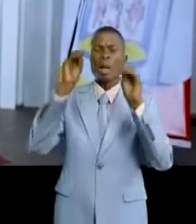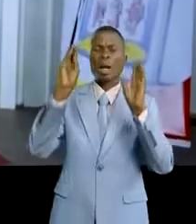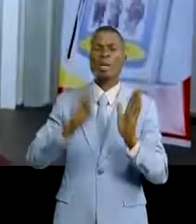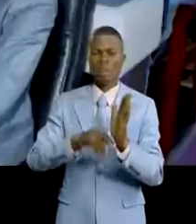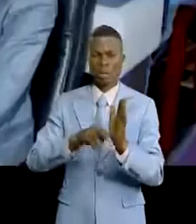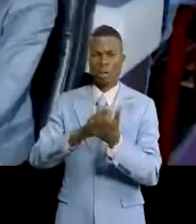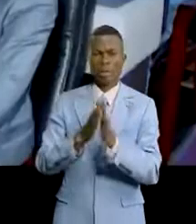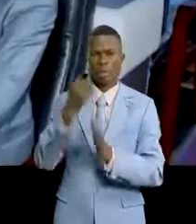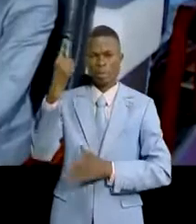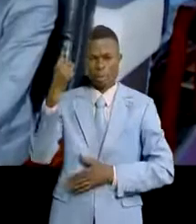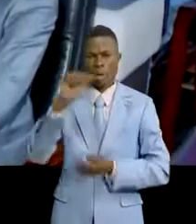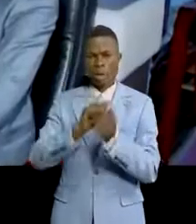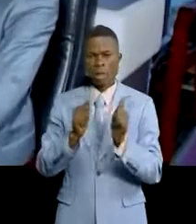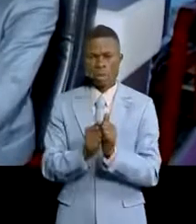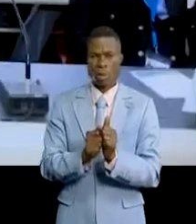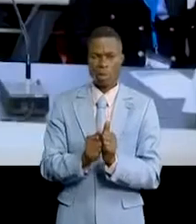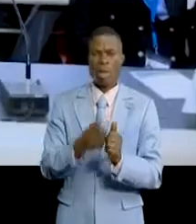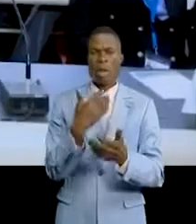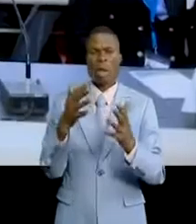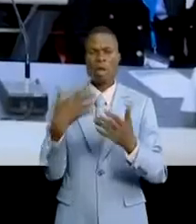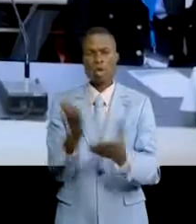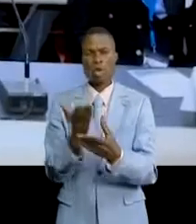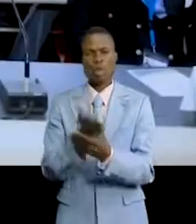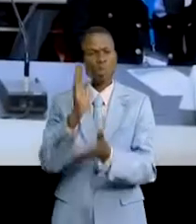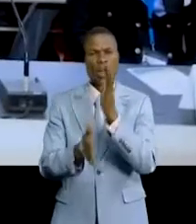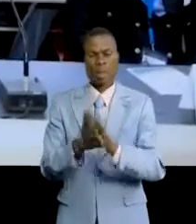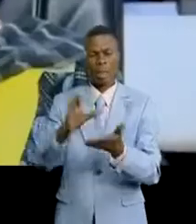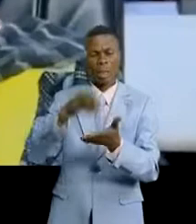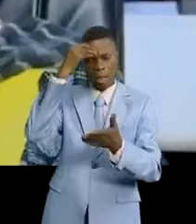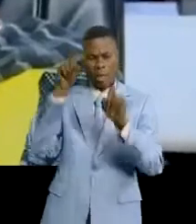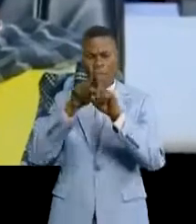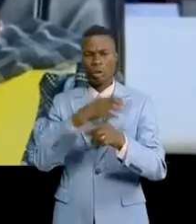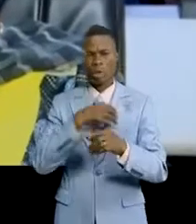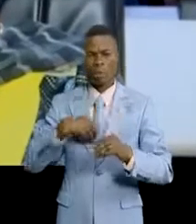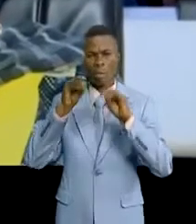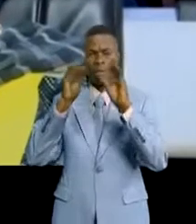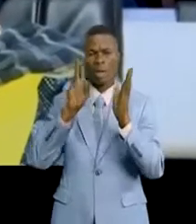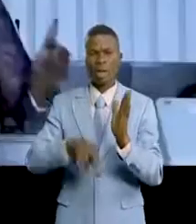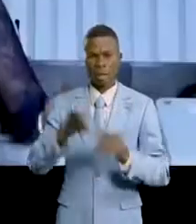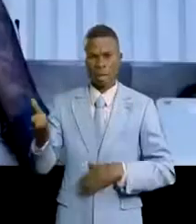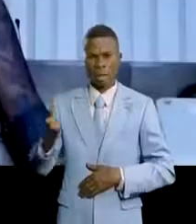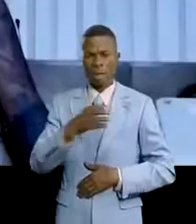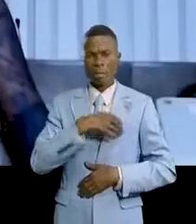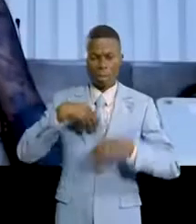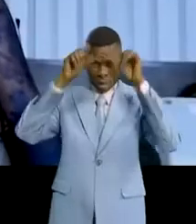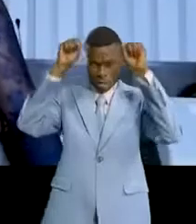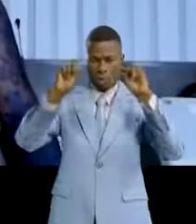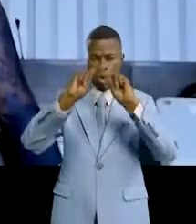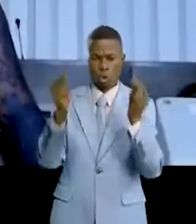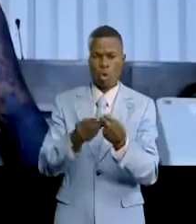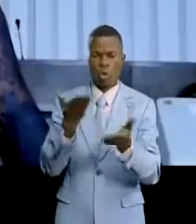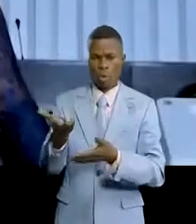Suivez carences de manuels pour les élèves et les institutrices La présidente de l'ASBEL Julie Mélien